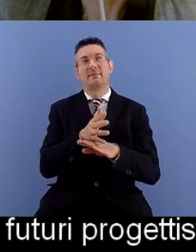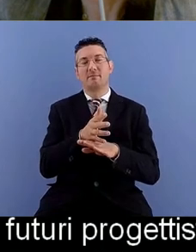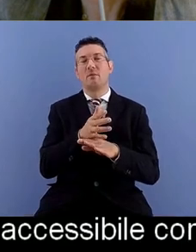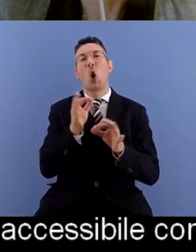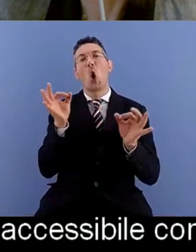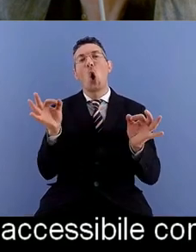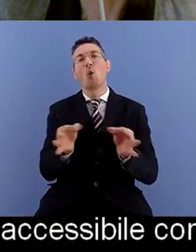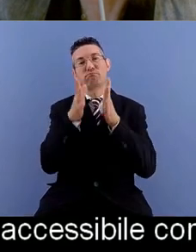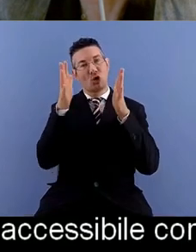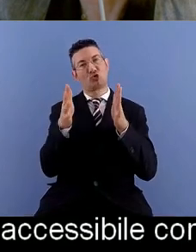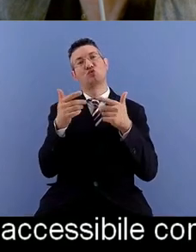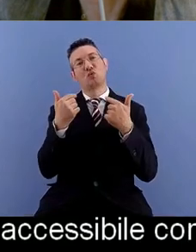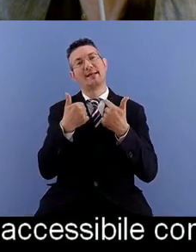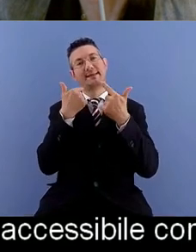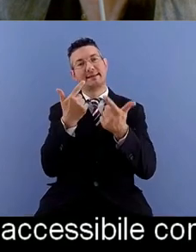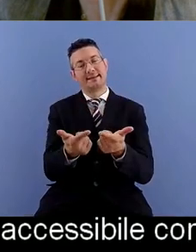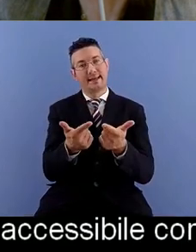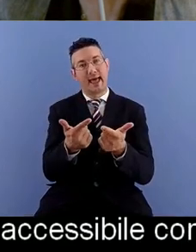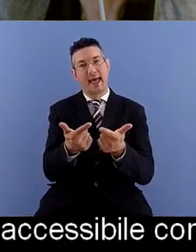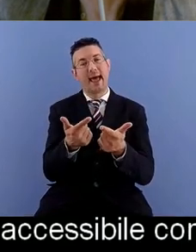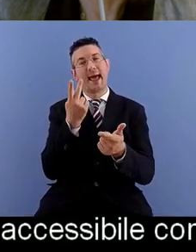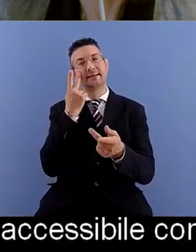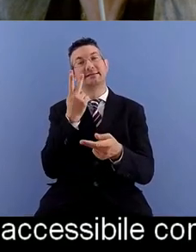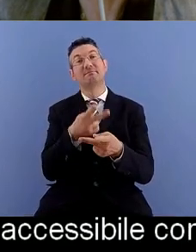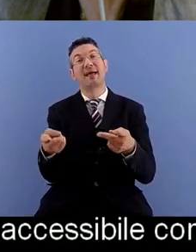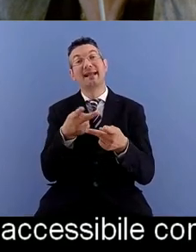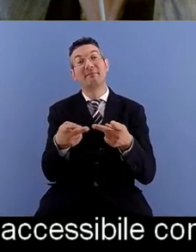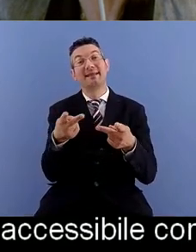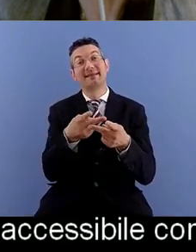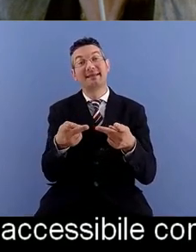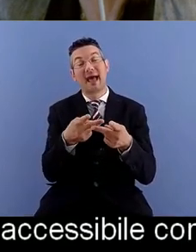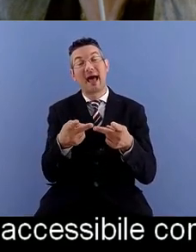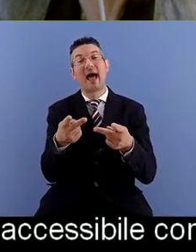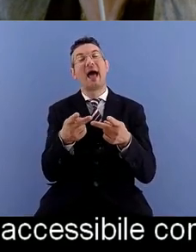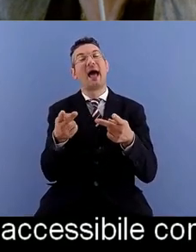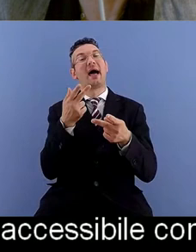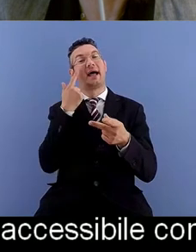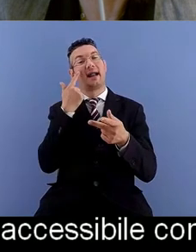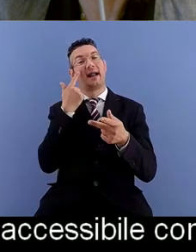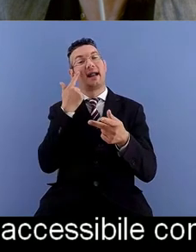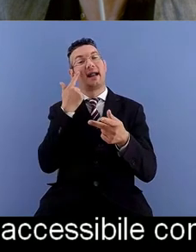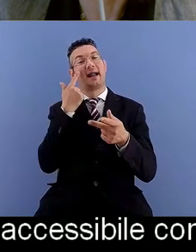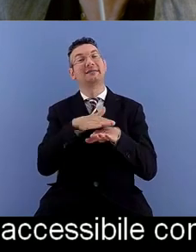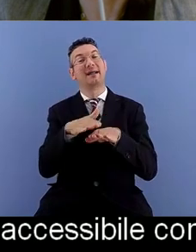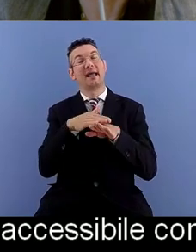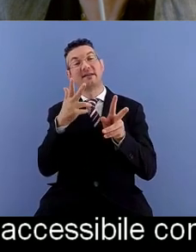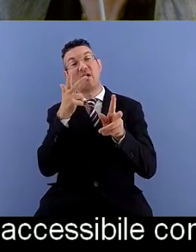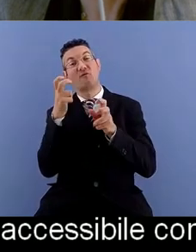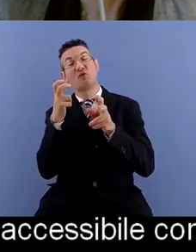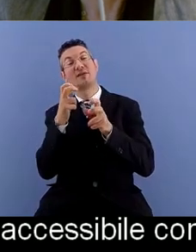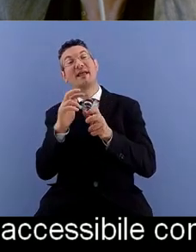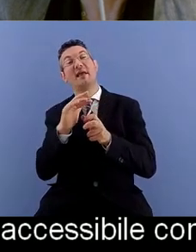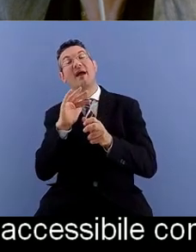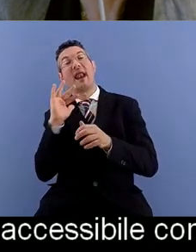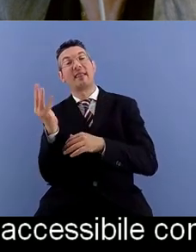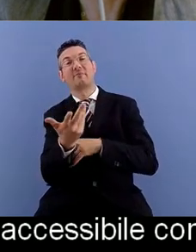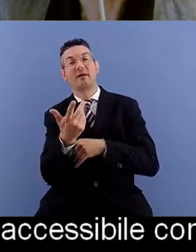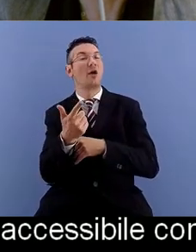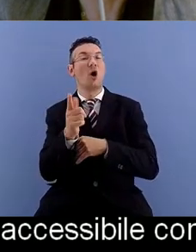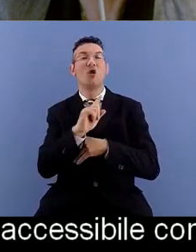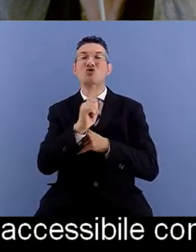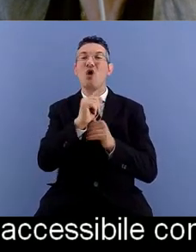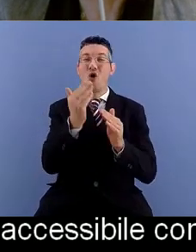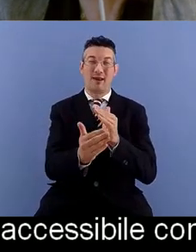per sperimentare esperienze fruttive alternative e non come limite perché